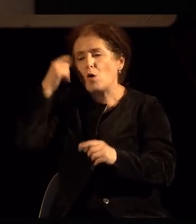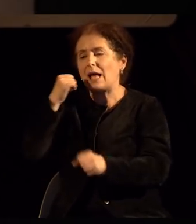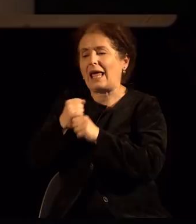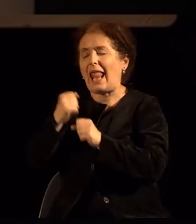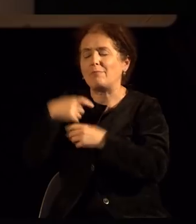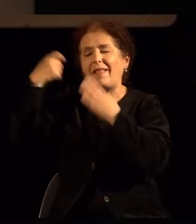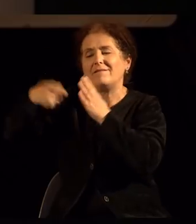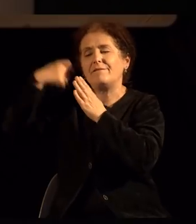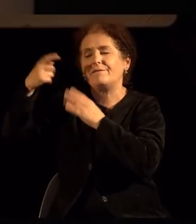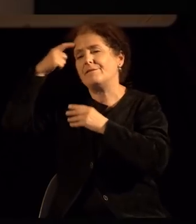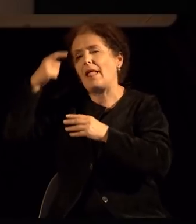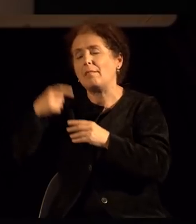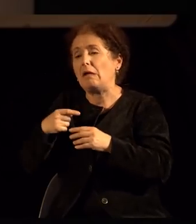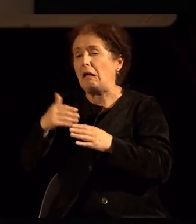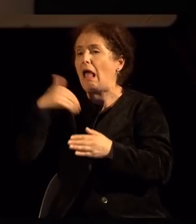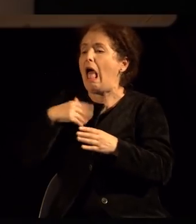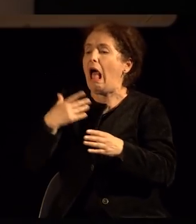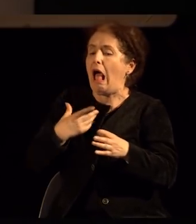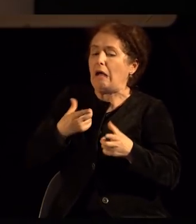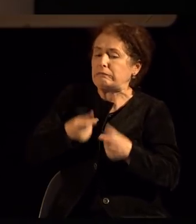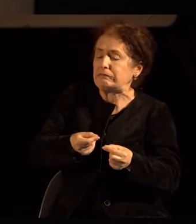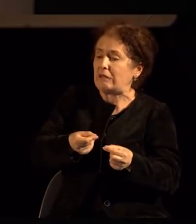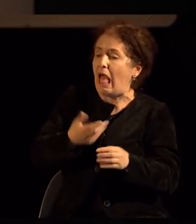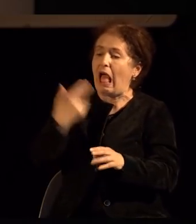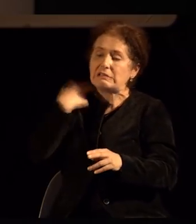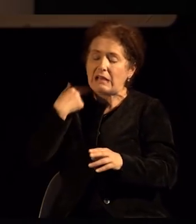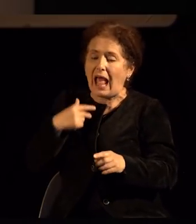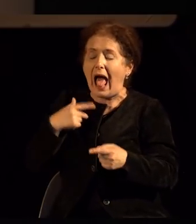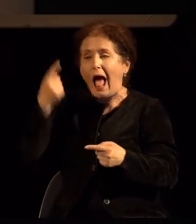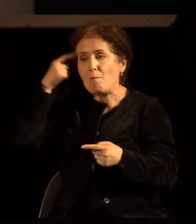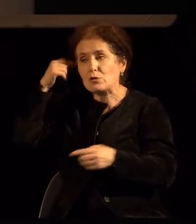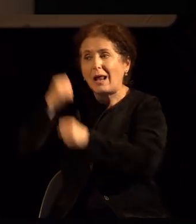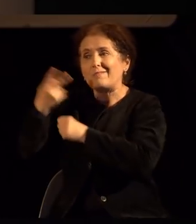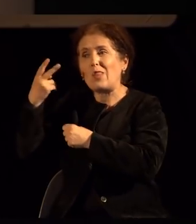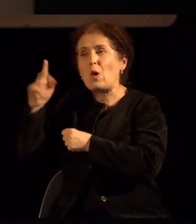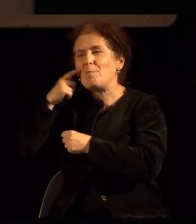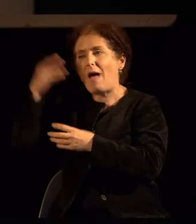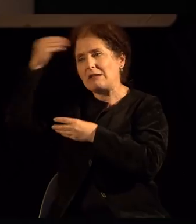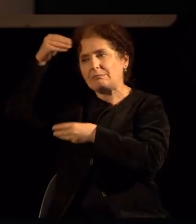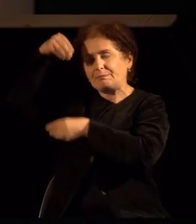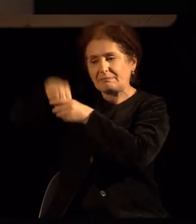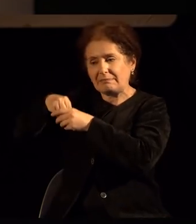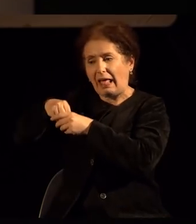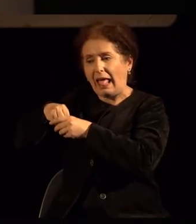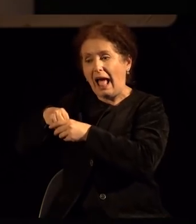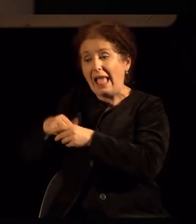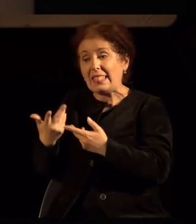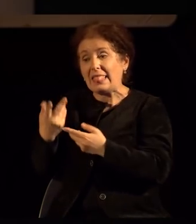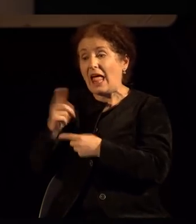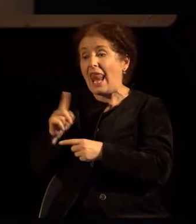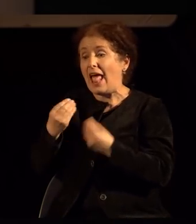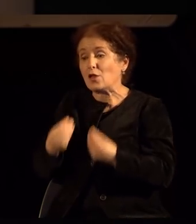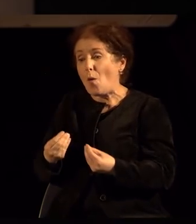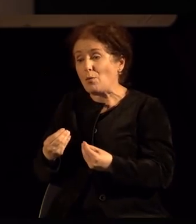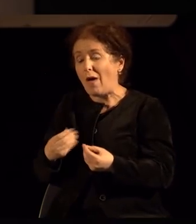си фантазирате за друг лик што си помислувате леле јас можеби не го изневерувам физички ама и ментално